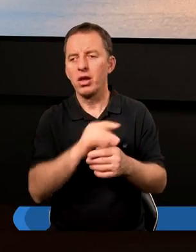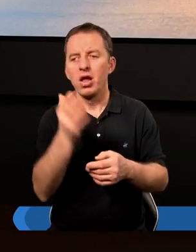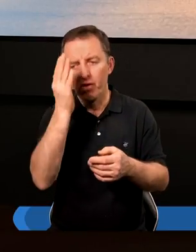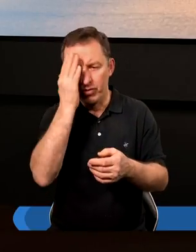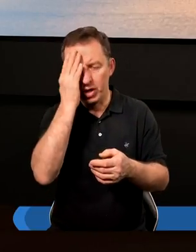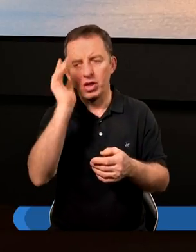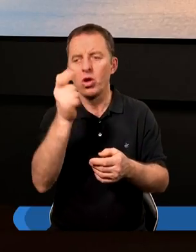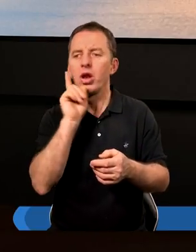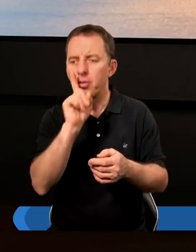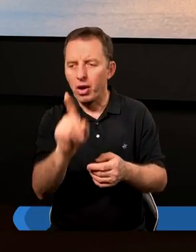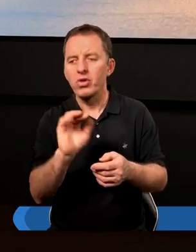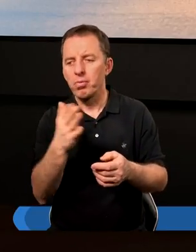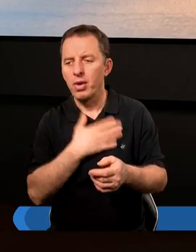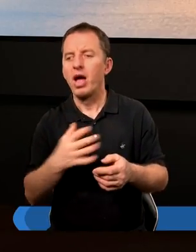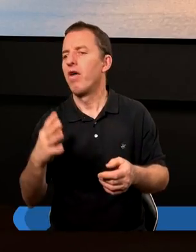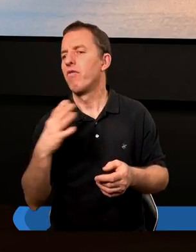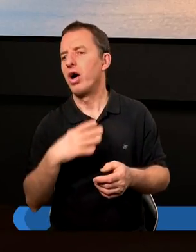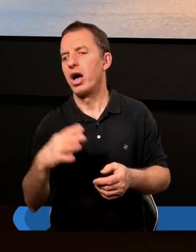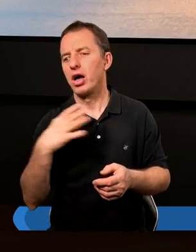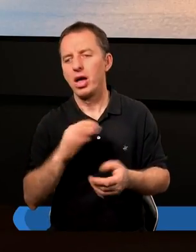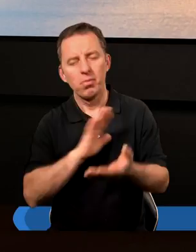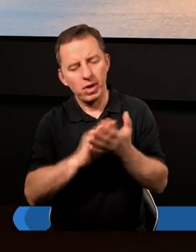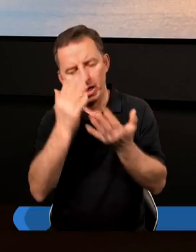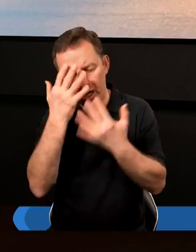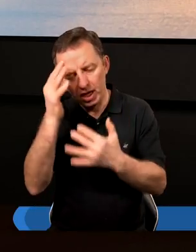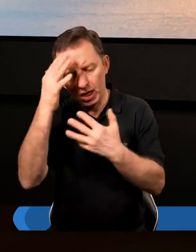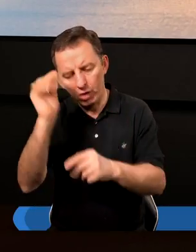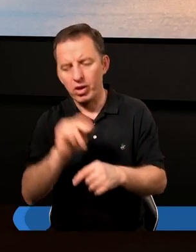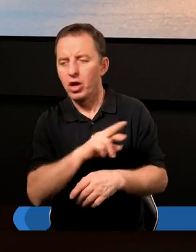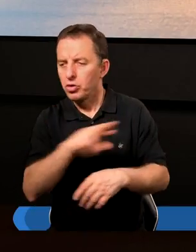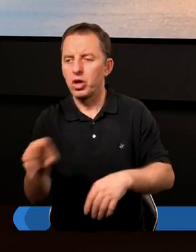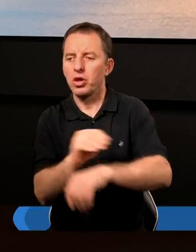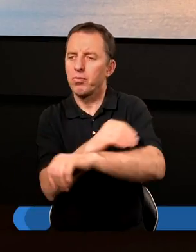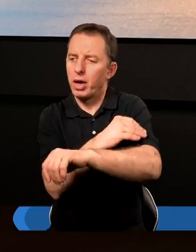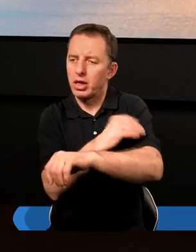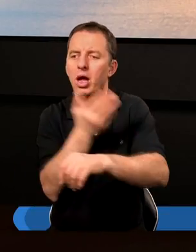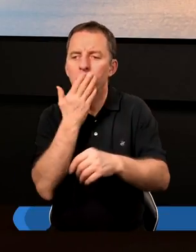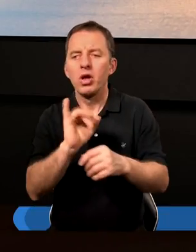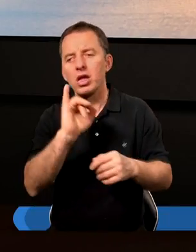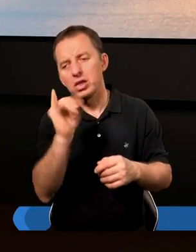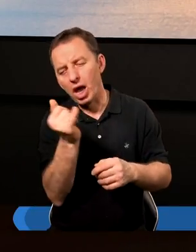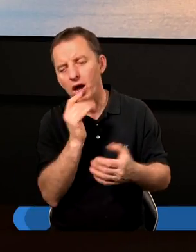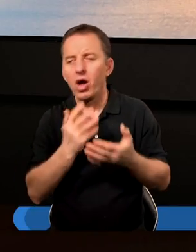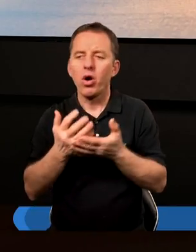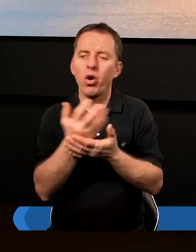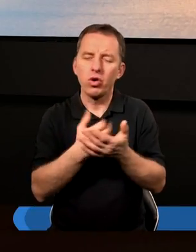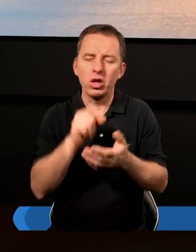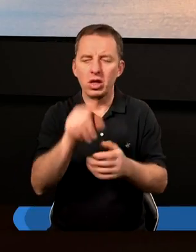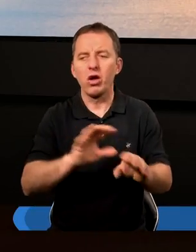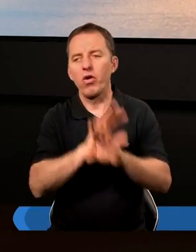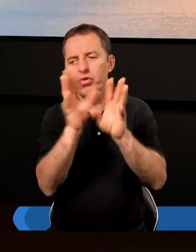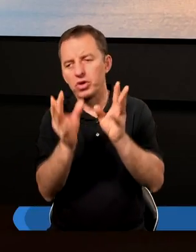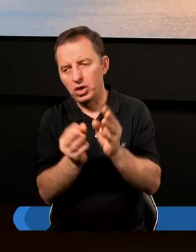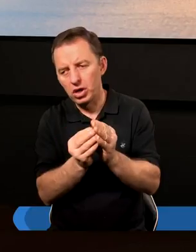Żebyśmy wiedzieli, co tak naprawdę w życiu ma wartość. Bez ignorowania rzeczy materialnych, ale mówimy o tym, jak korzystać z tego